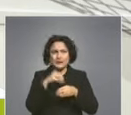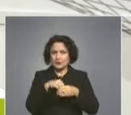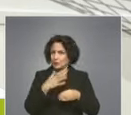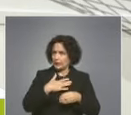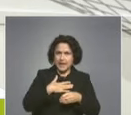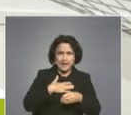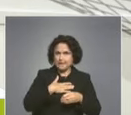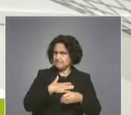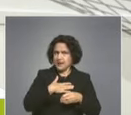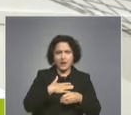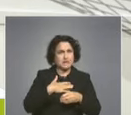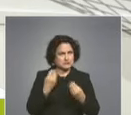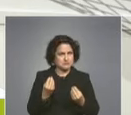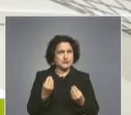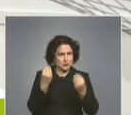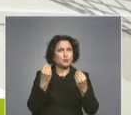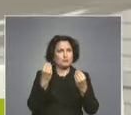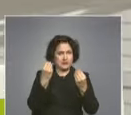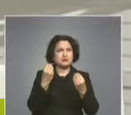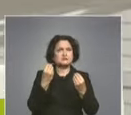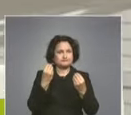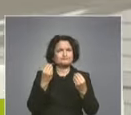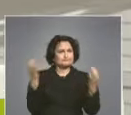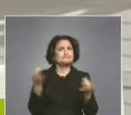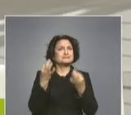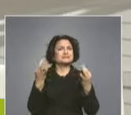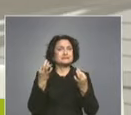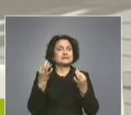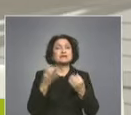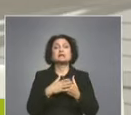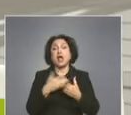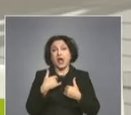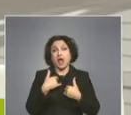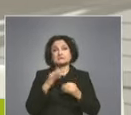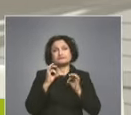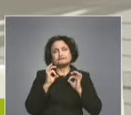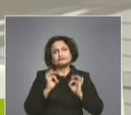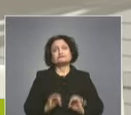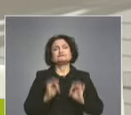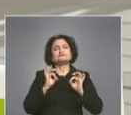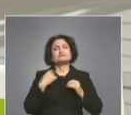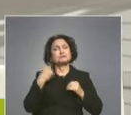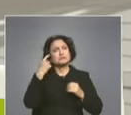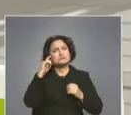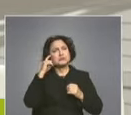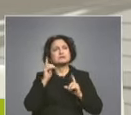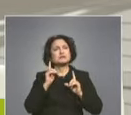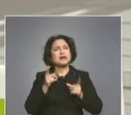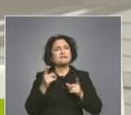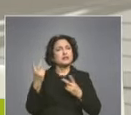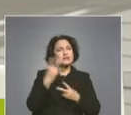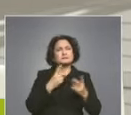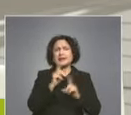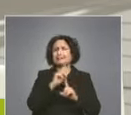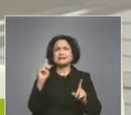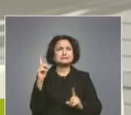знания, да има един лекар, за да бъде добър професионалист? Да, да, разбира се. Аз съм абсолютно на позиция, че лекарен не трябва да разбира единствено